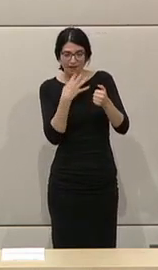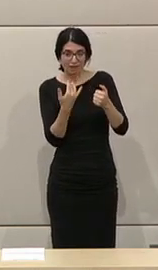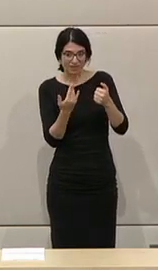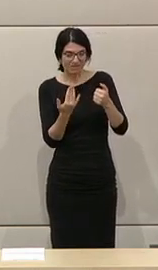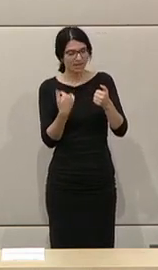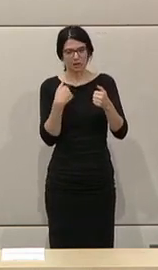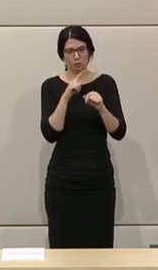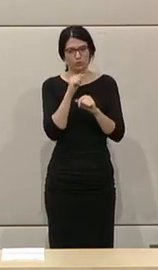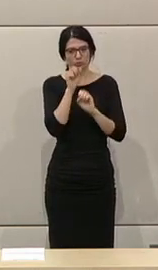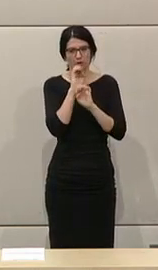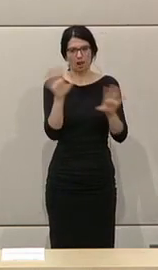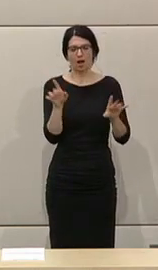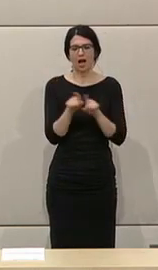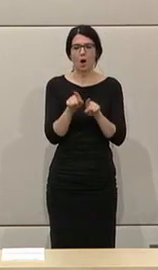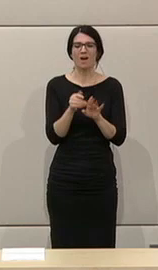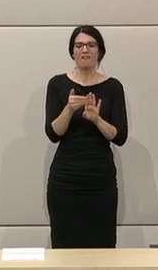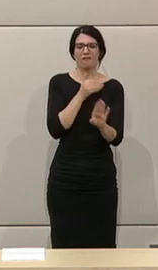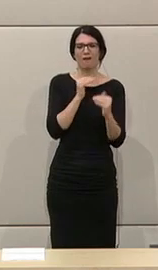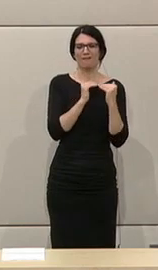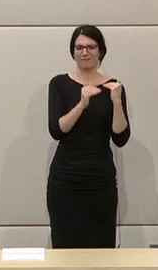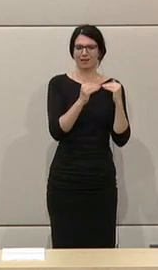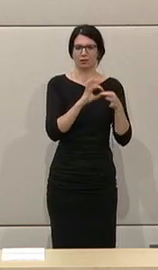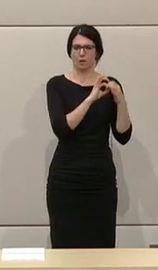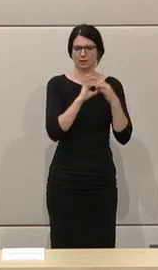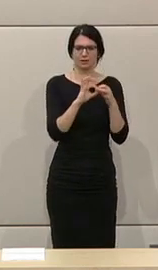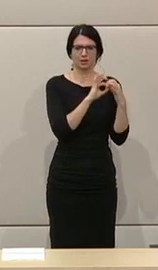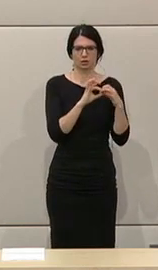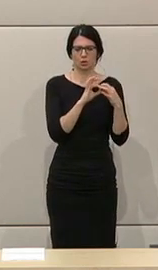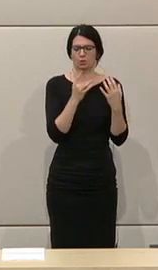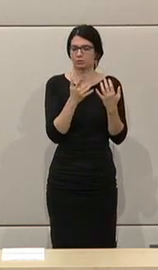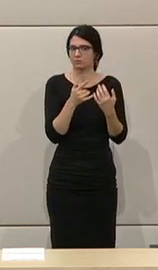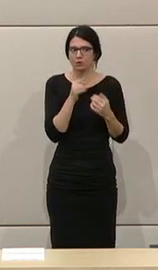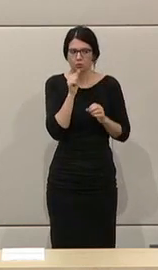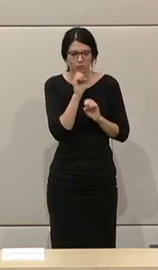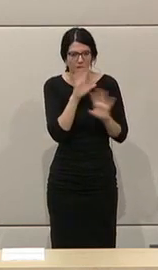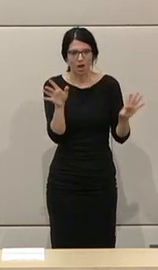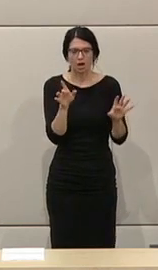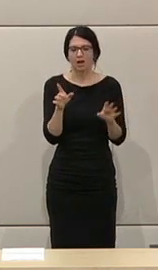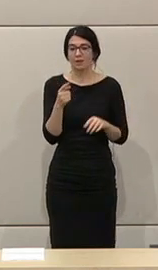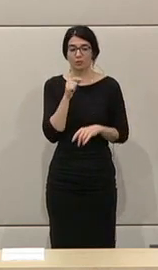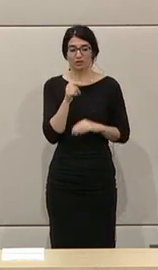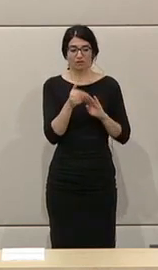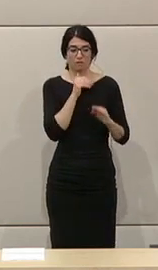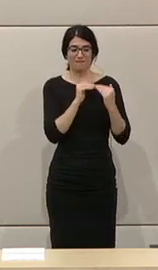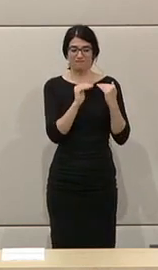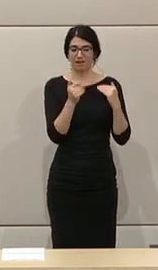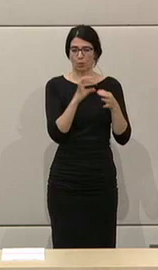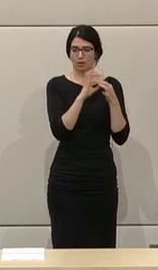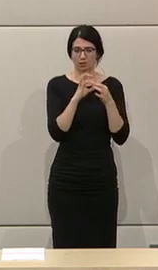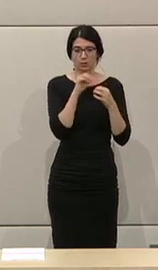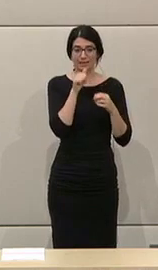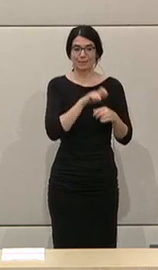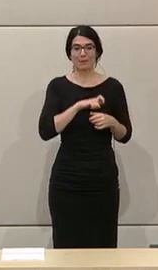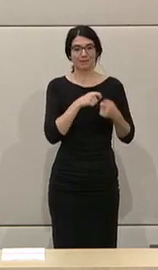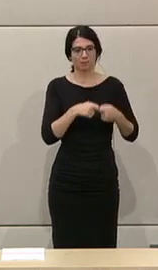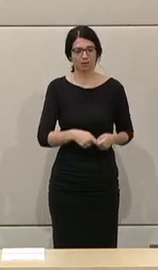Vorfeldorganisationen. Auch völlig intransparent, weil ja nicht Partei, daher nicht dem Parteiengesetz unterliegend und daher auch dort